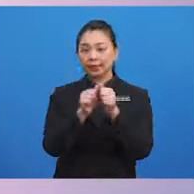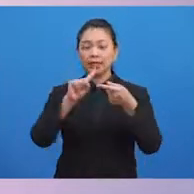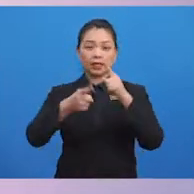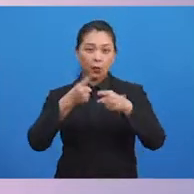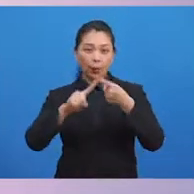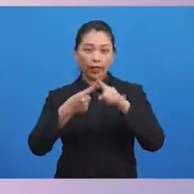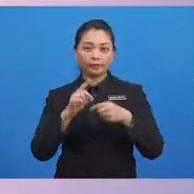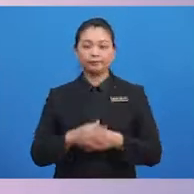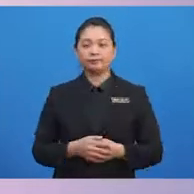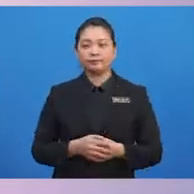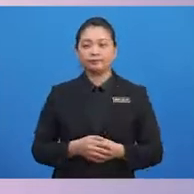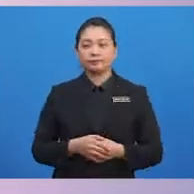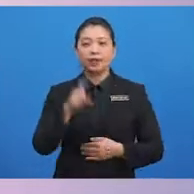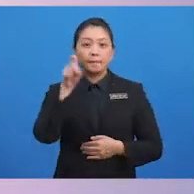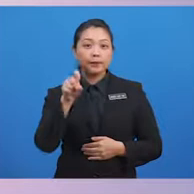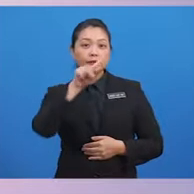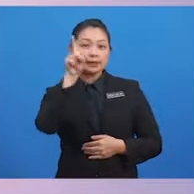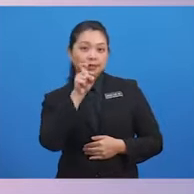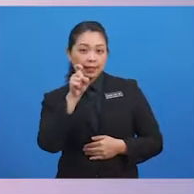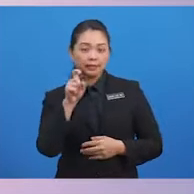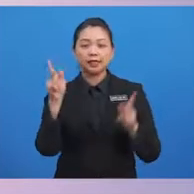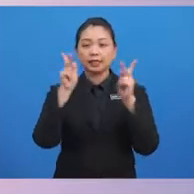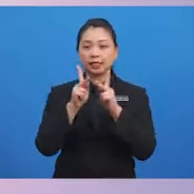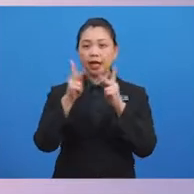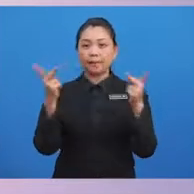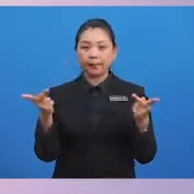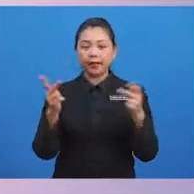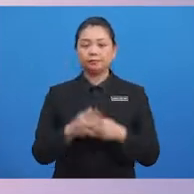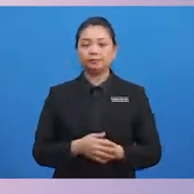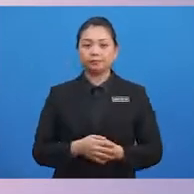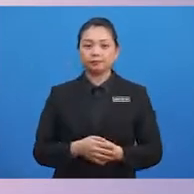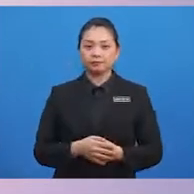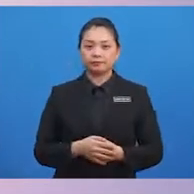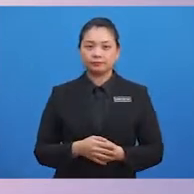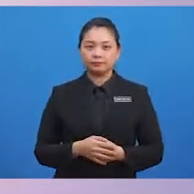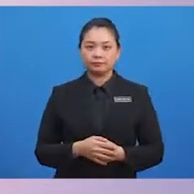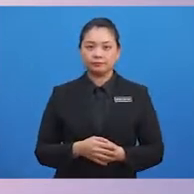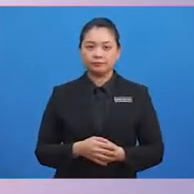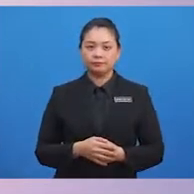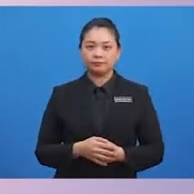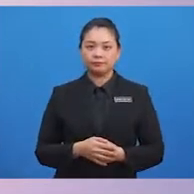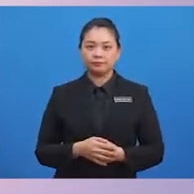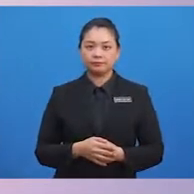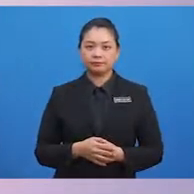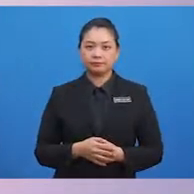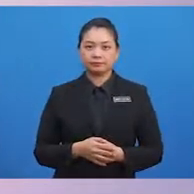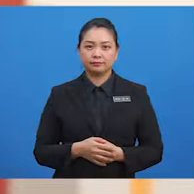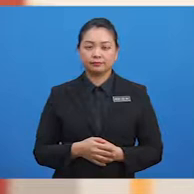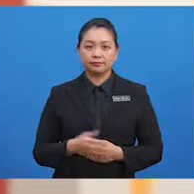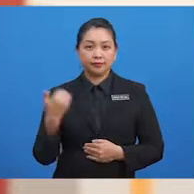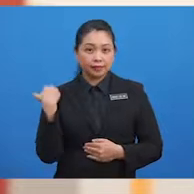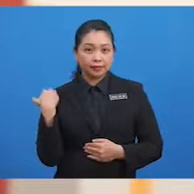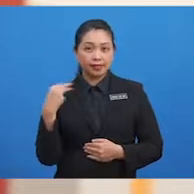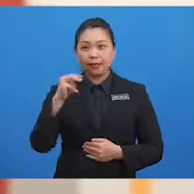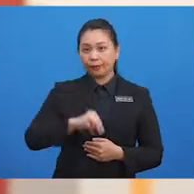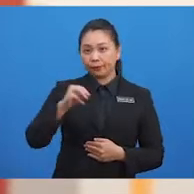perlu bertanyakan kabar dengan mereka. Adakah murid